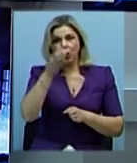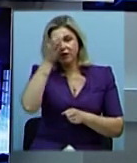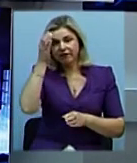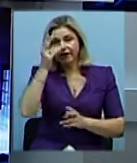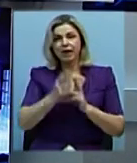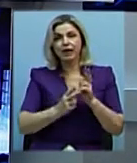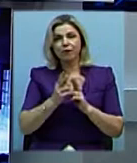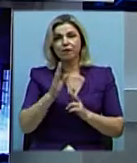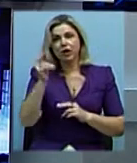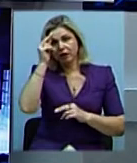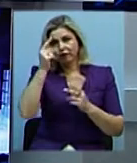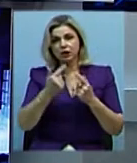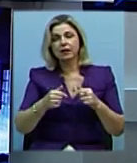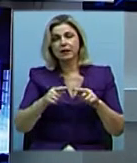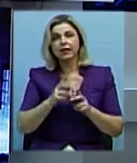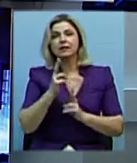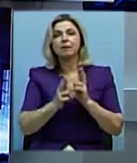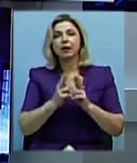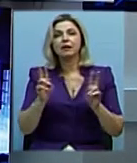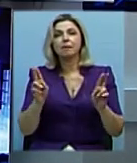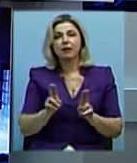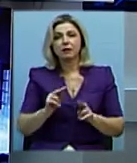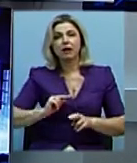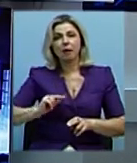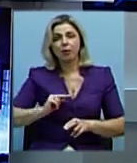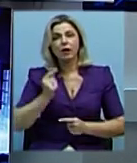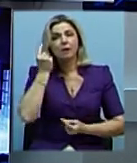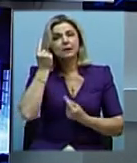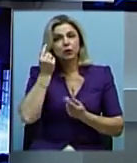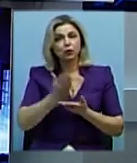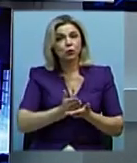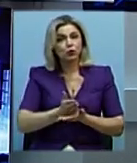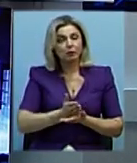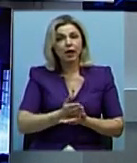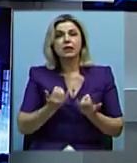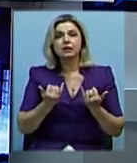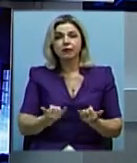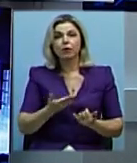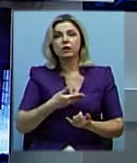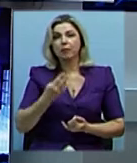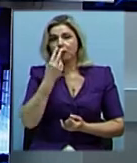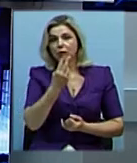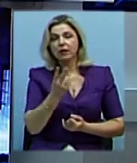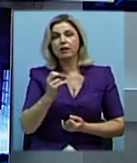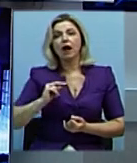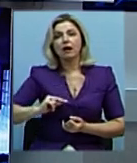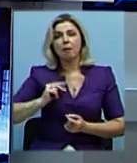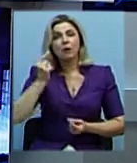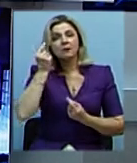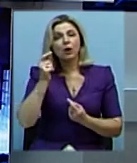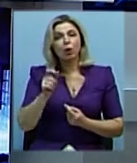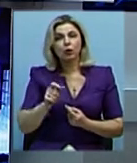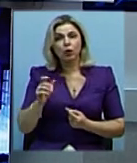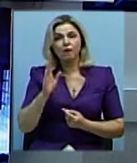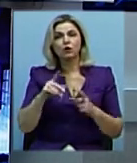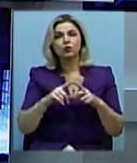реформи у навчальних закладах змінюється принцип роботи психологічної служби. Сьогодні ми подивилися на роботу психологів у